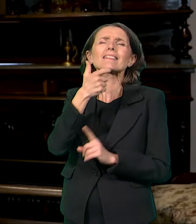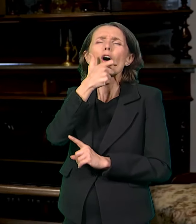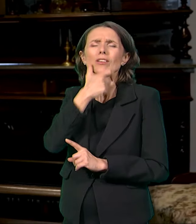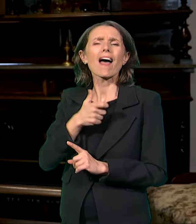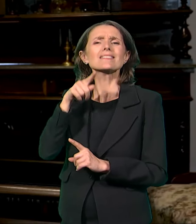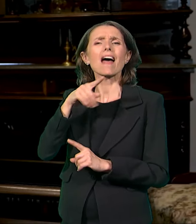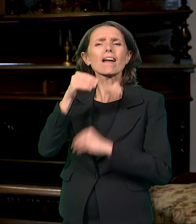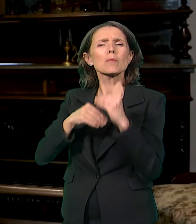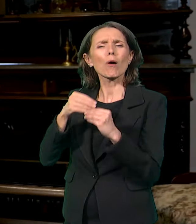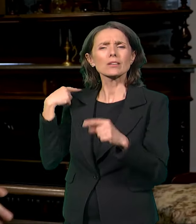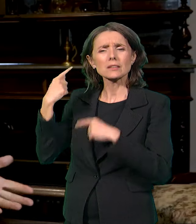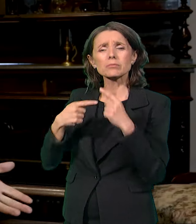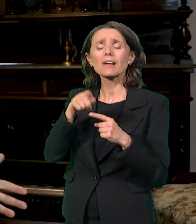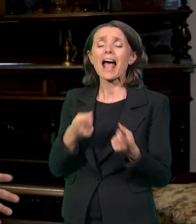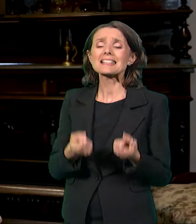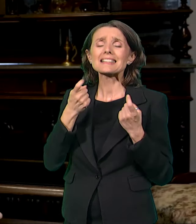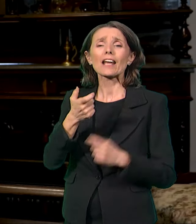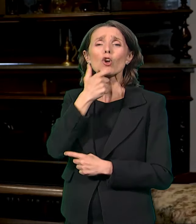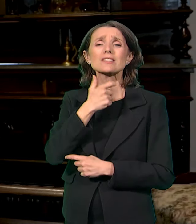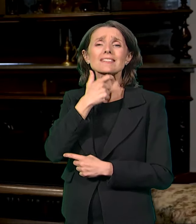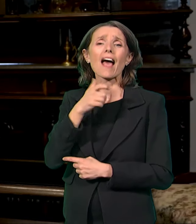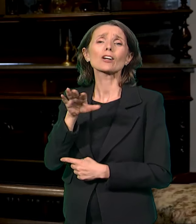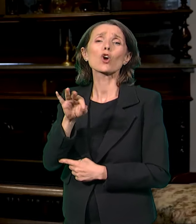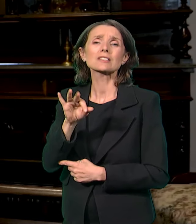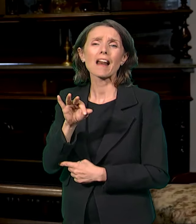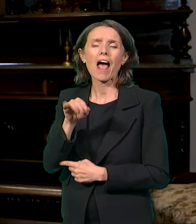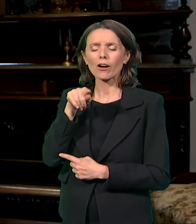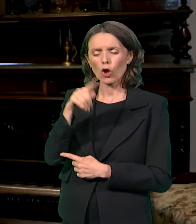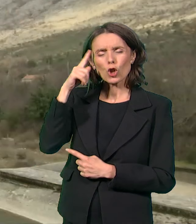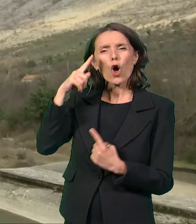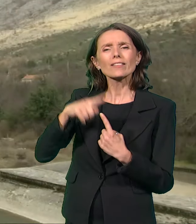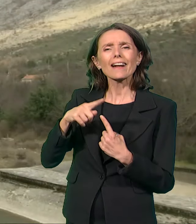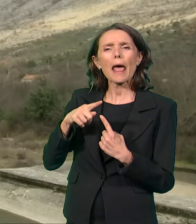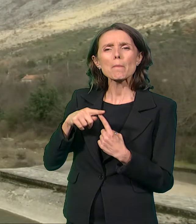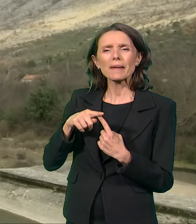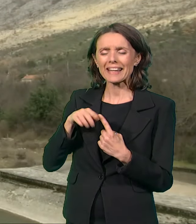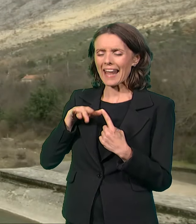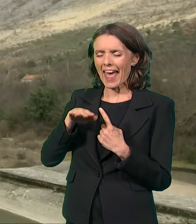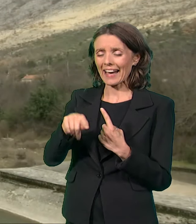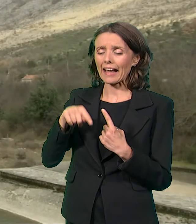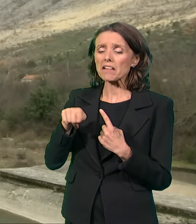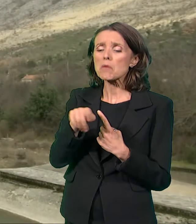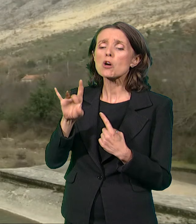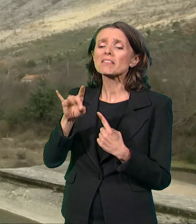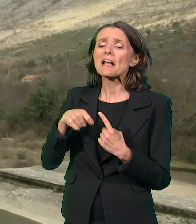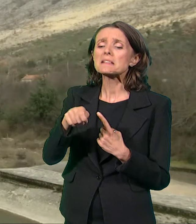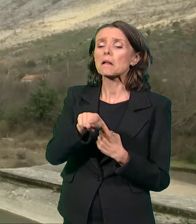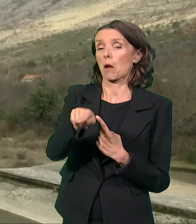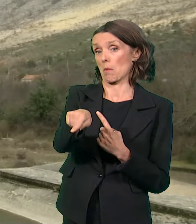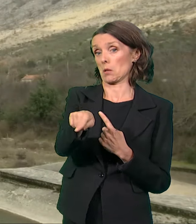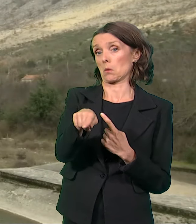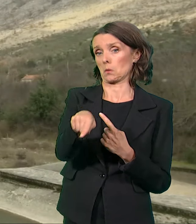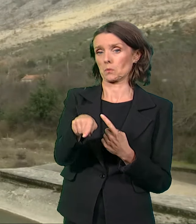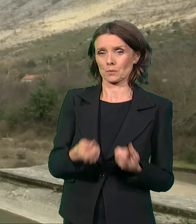Potiči iz sela Staroslano, to je neki deseta kilometara od Trebinja, nizvodno kad se ide Trebišnicom. To je jedno